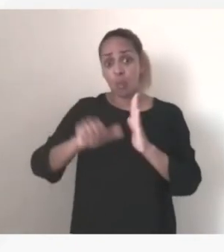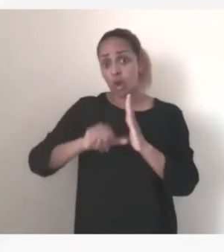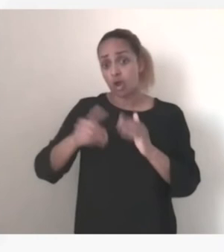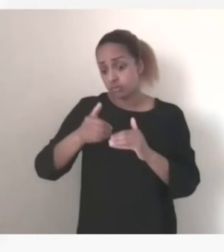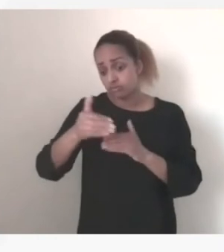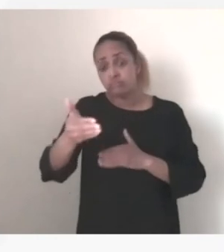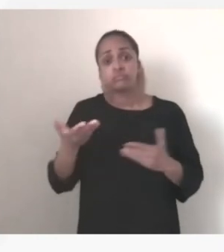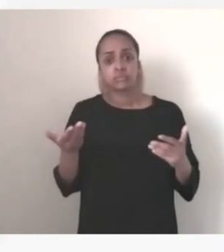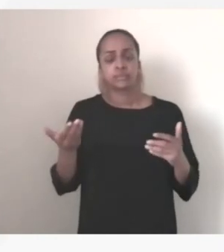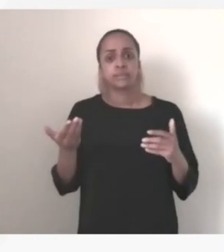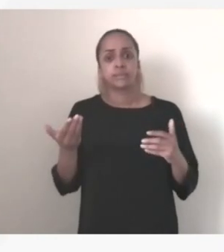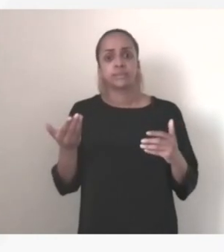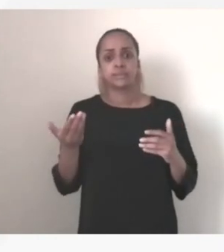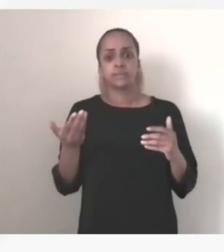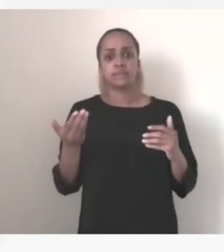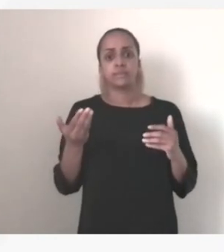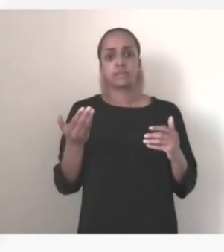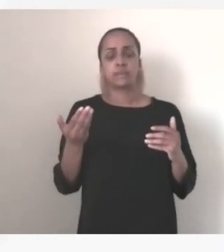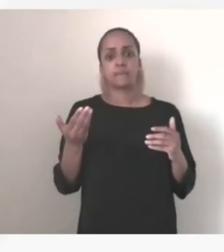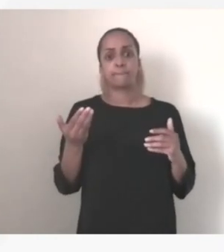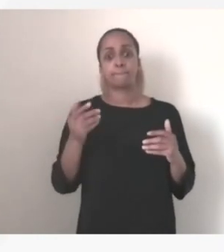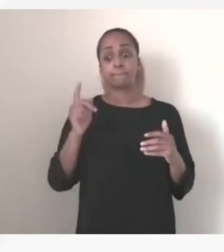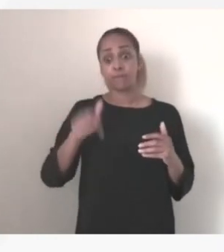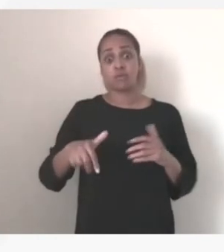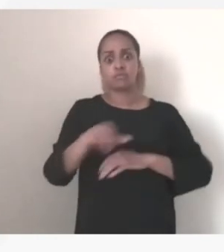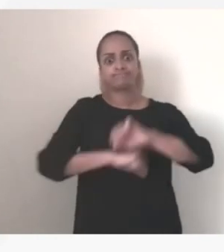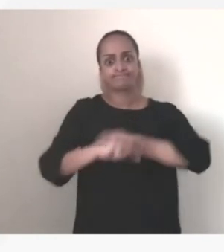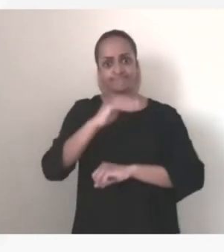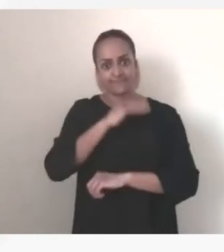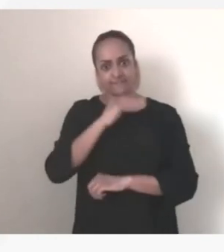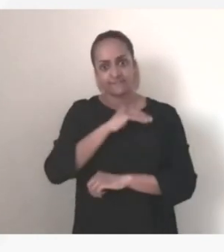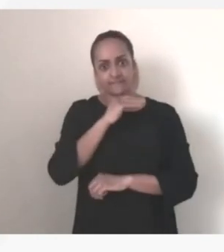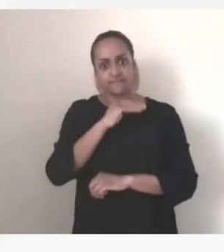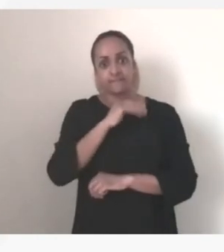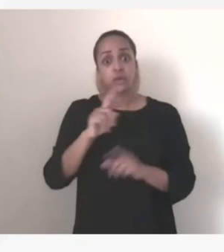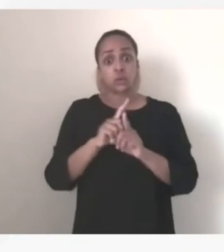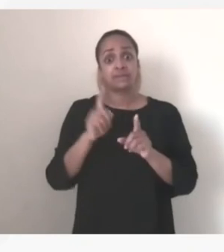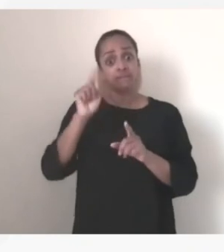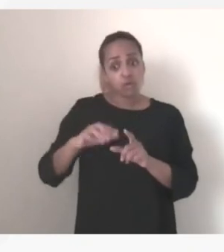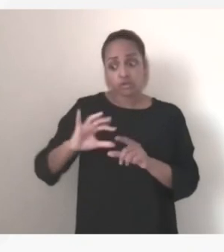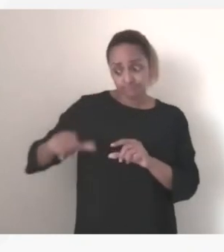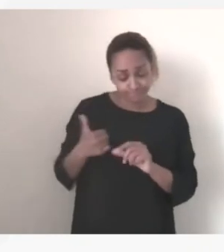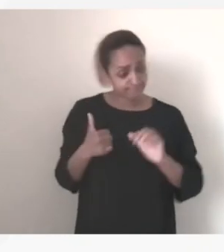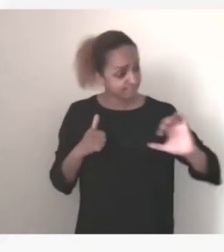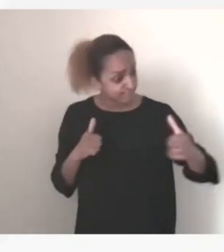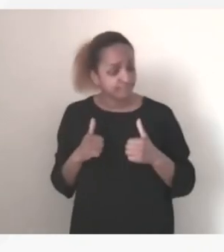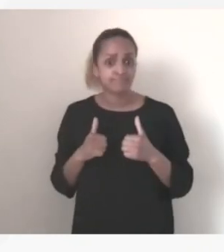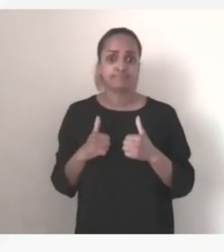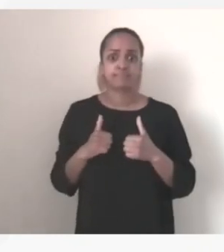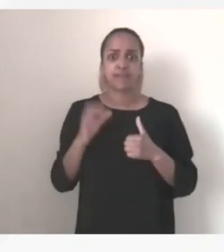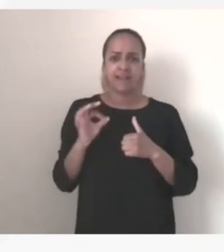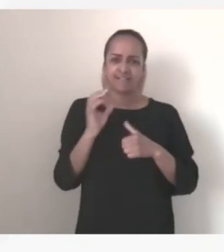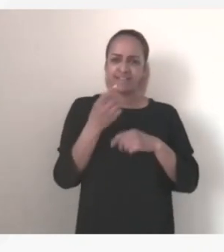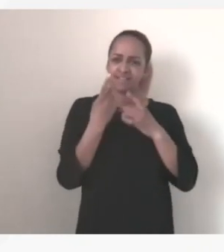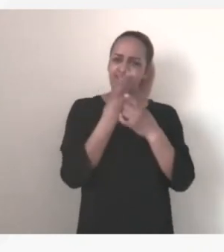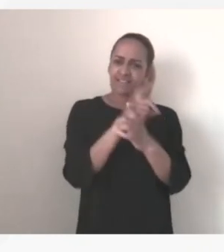'il fallait aller assez vite et travailler aussi en étroite coordination pour l'aspect cyber défense avec tout ce qui